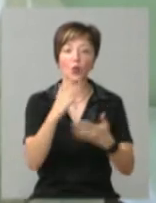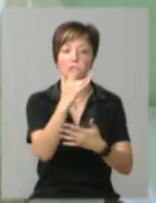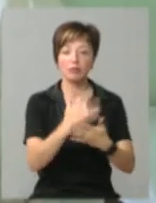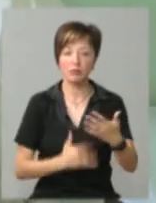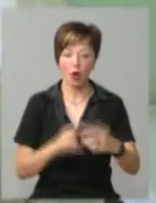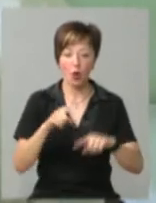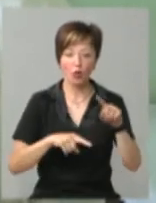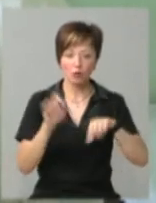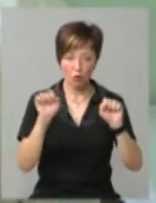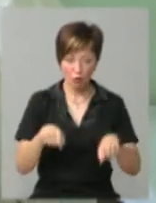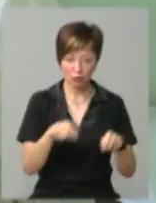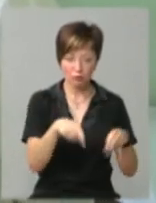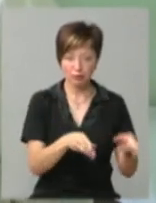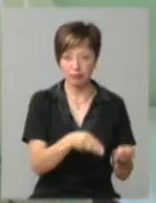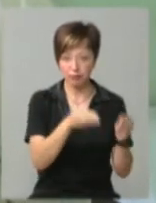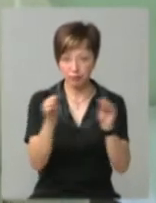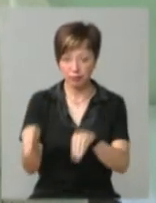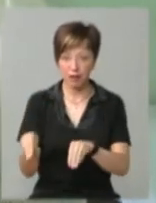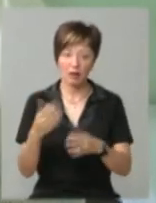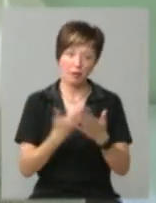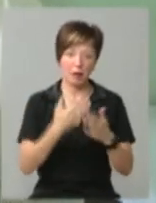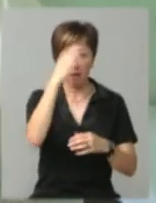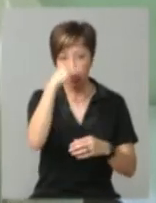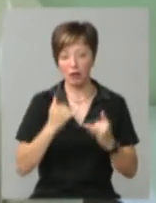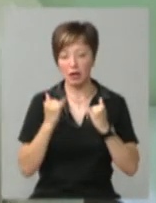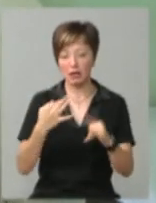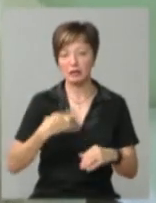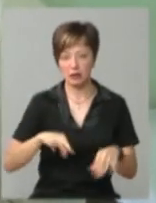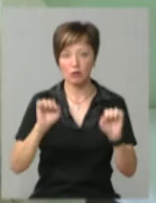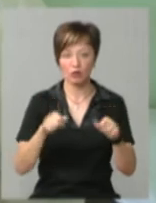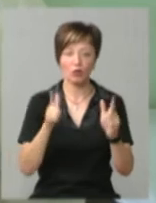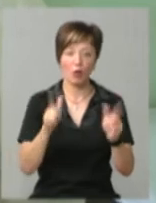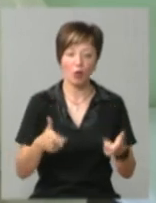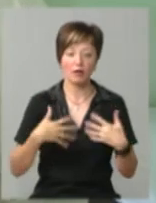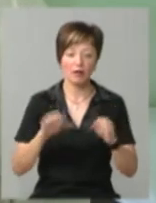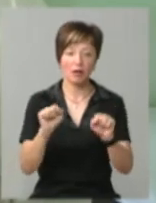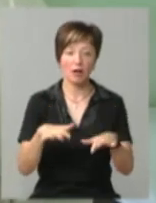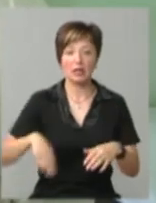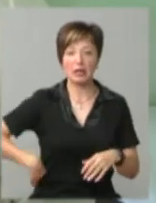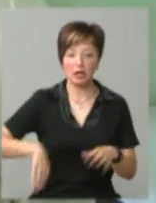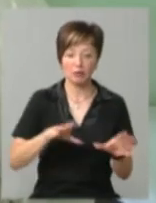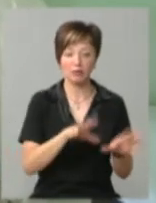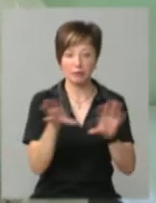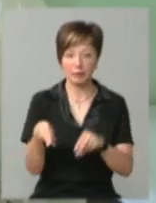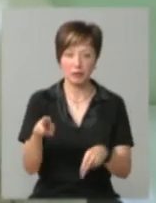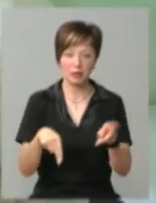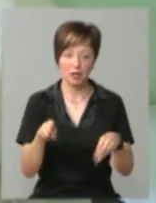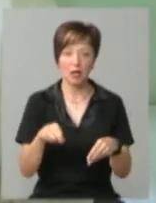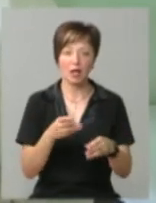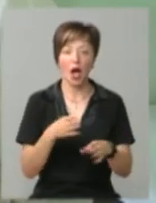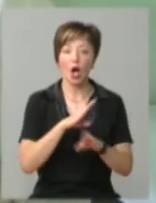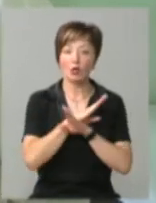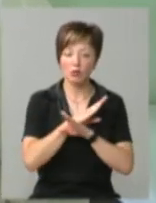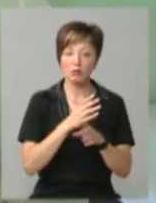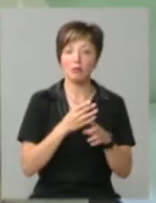відноситься. Наприклад, батько для сина може погодитись, віддати нир для того, щоб ми пересадили. Трупна